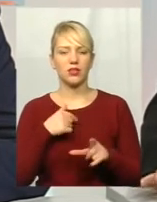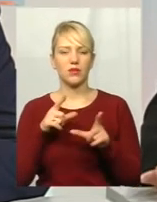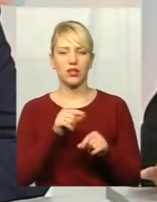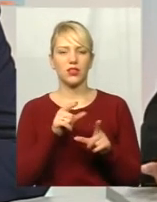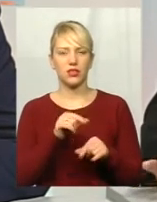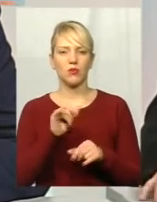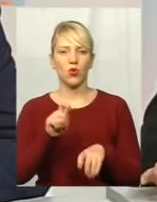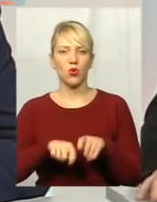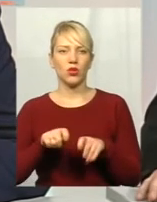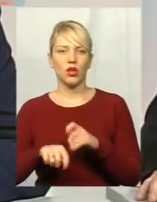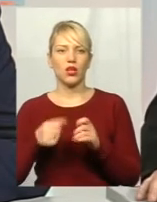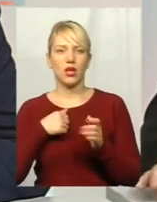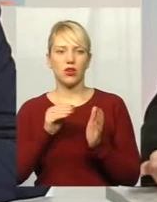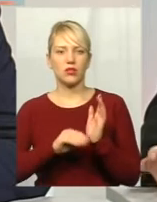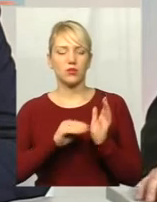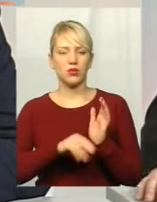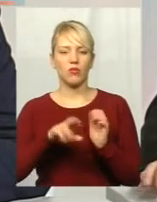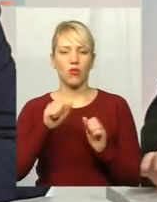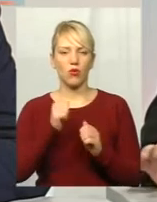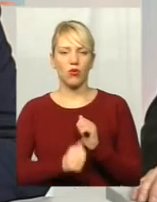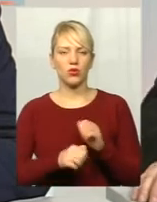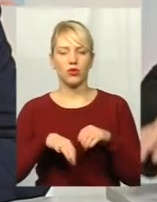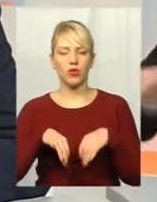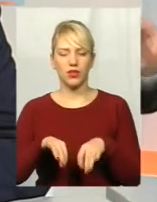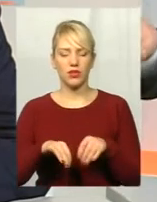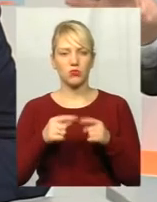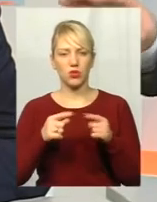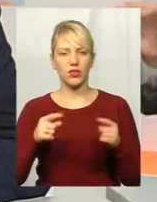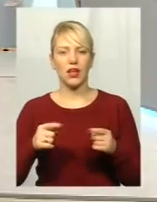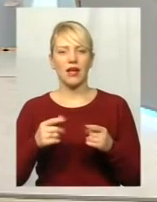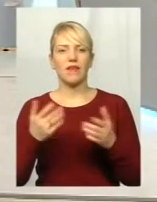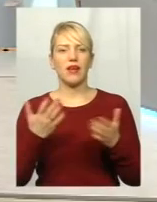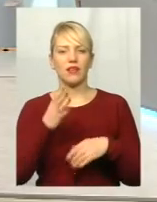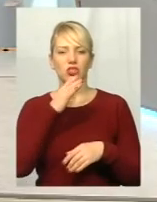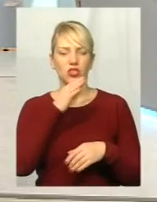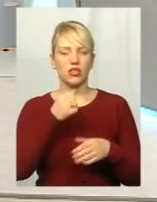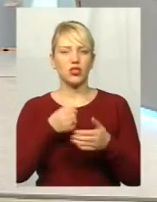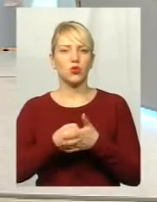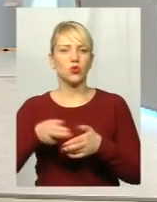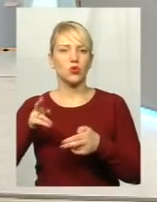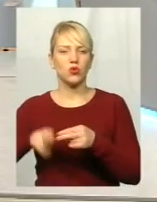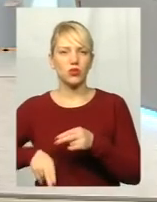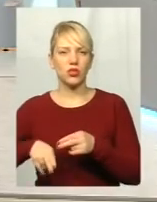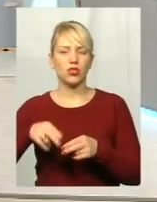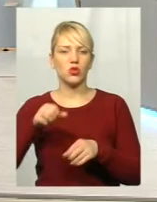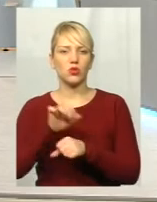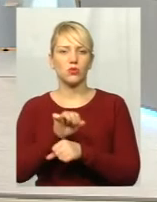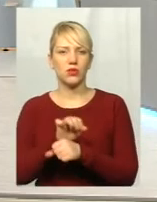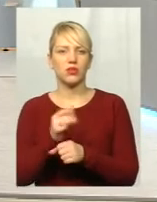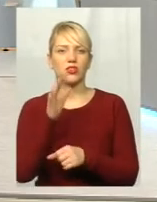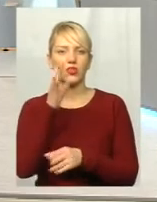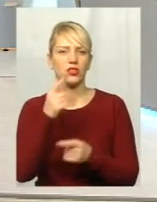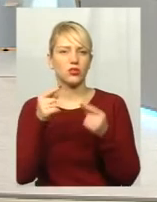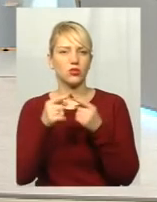розписуємо по кожному транспорту засобу, як він має їхати, в який час він з якоїсь зупинки з кінцевої має виїжджати. Це стосується і тролейбусів, автобусів.